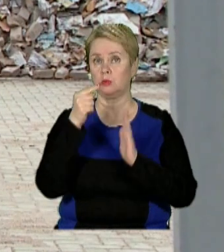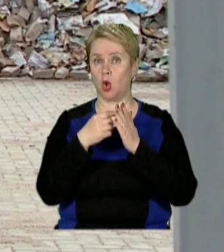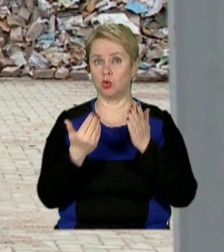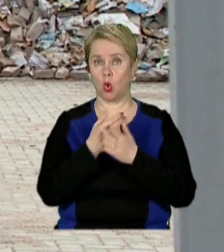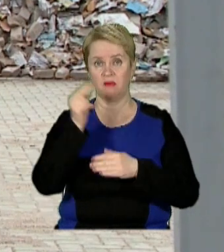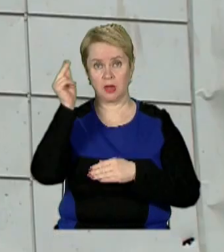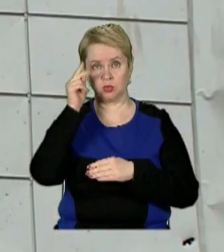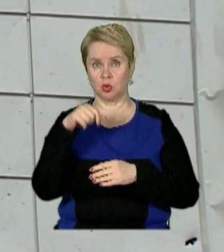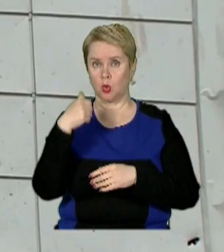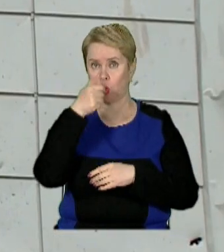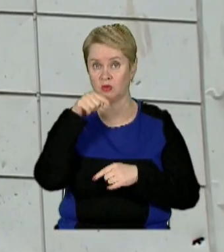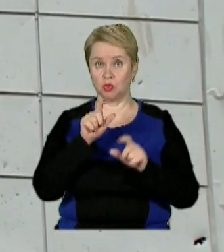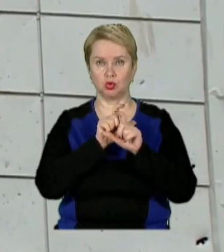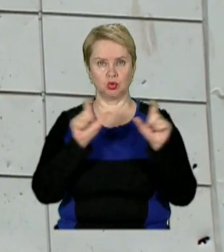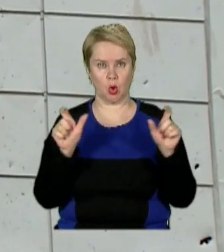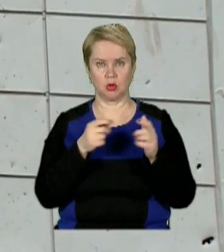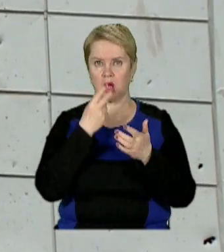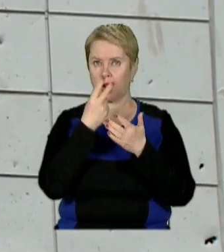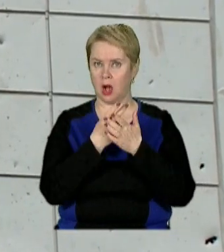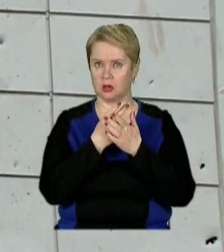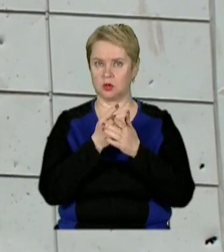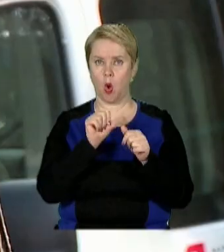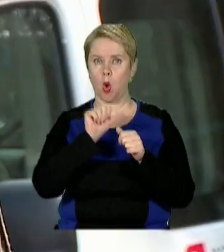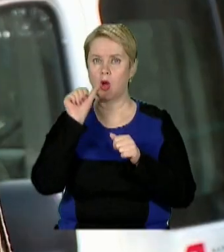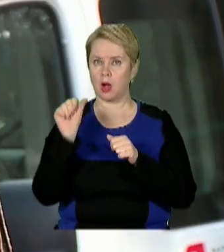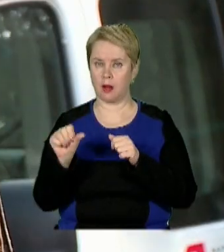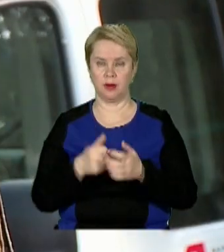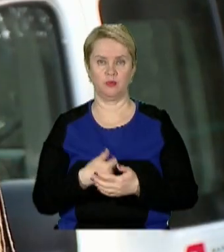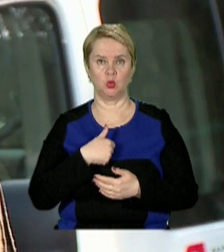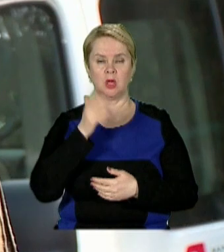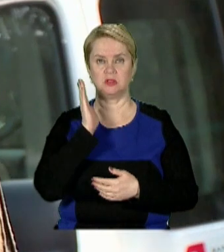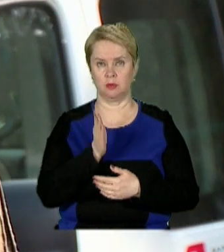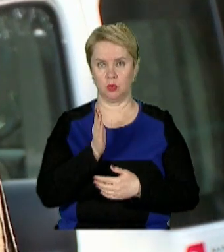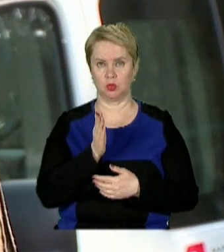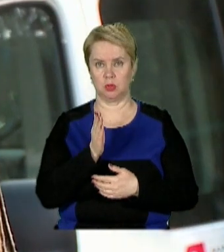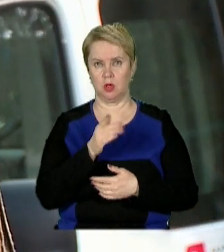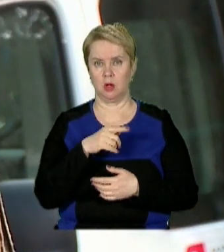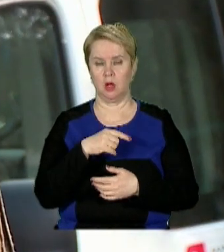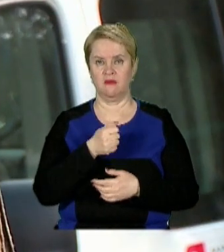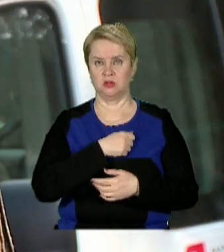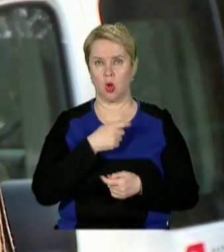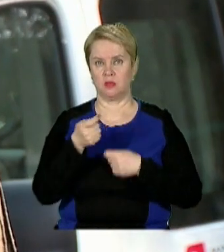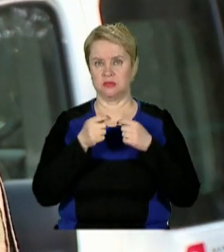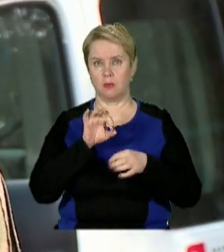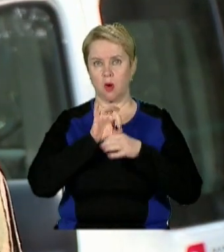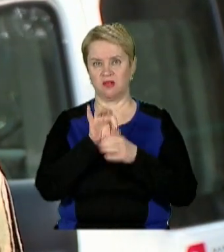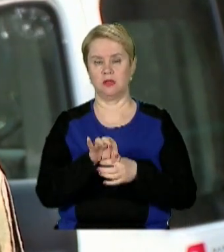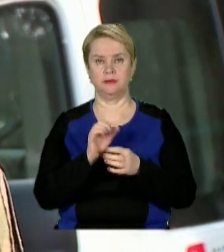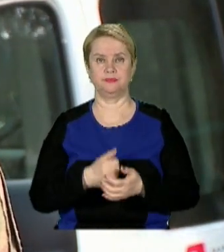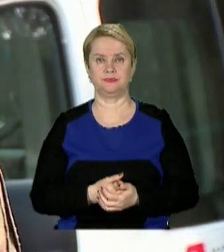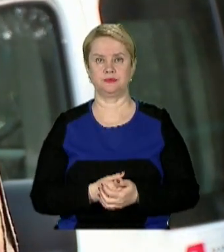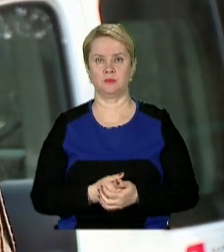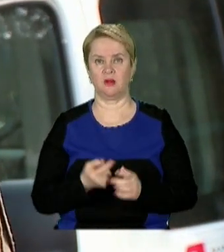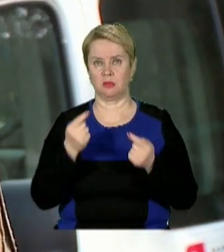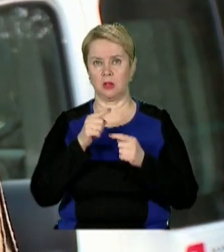нового навчального року у цих школах розглядатимуть окремо. У нас буде на базі обласної військової адміністрації проходити